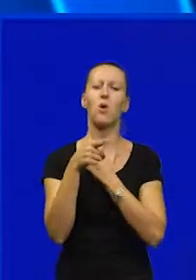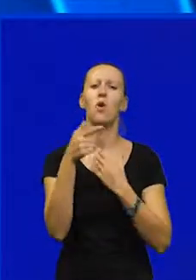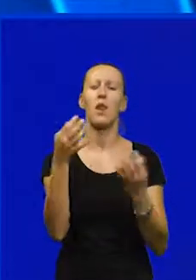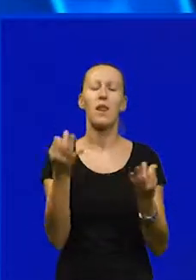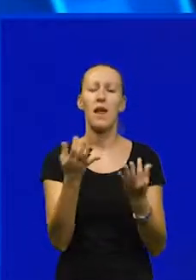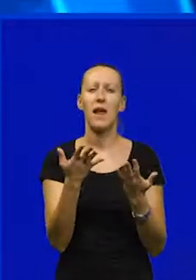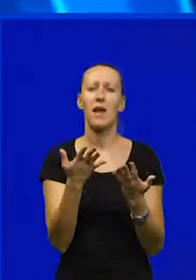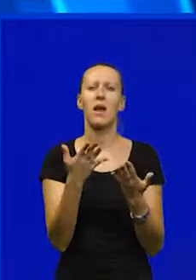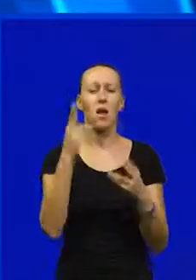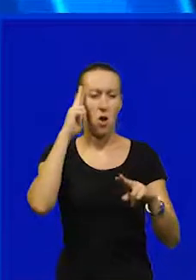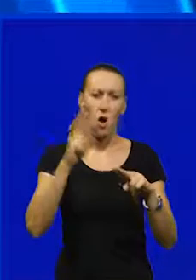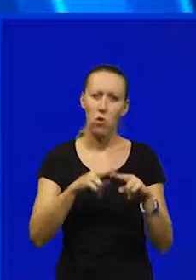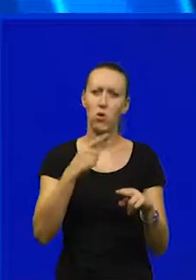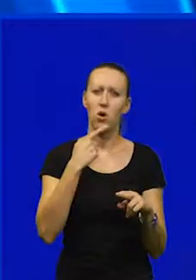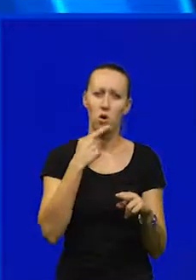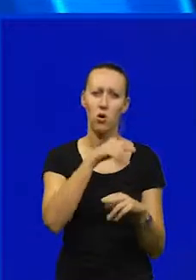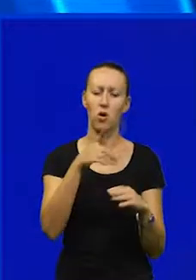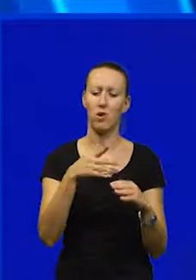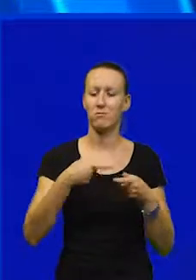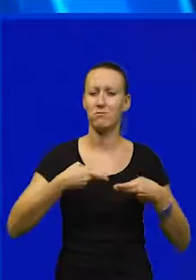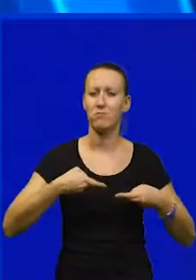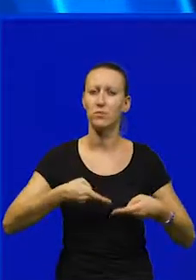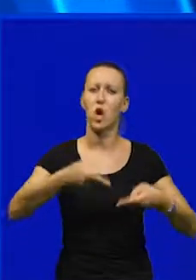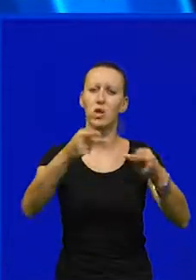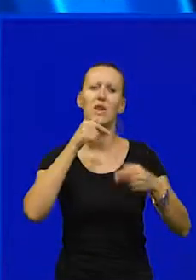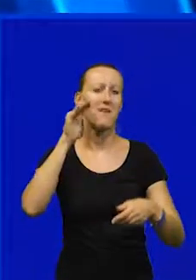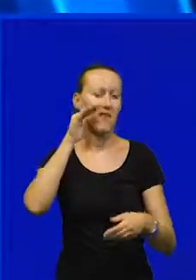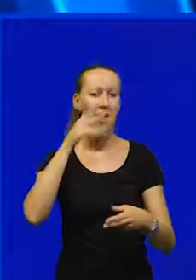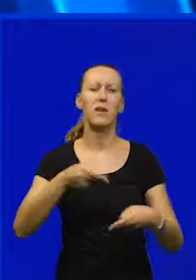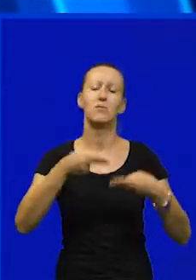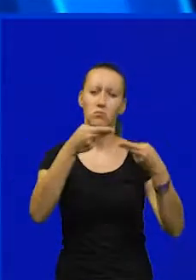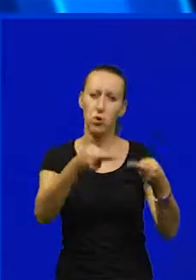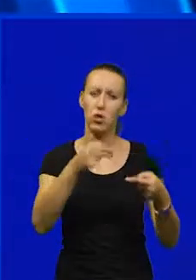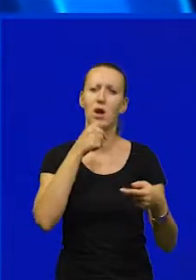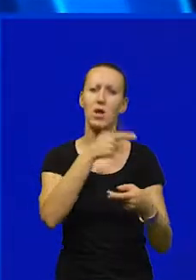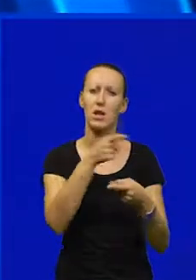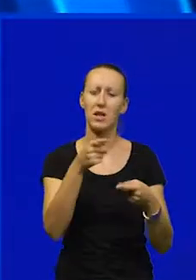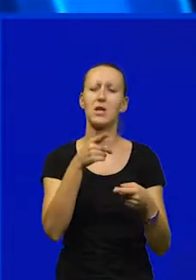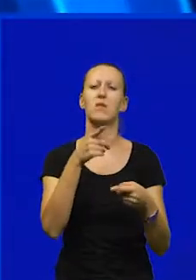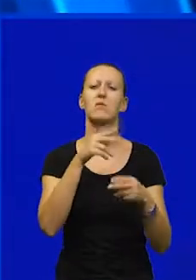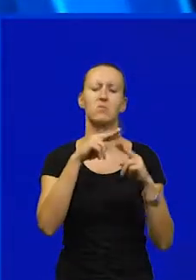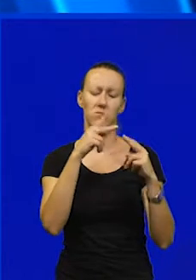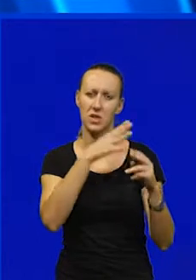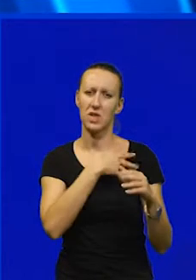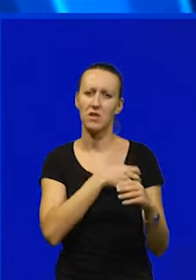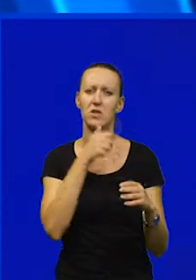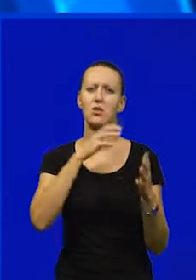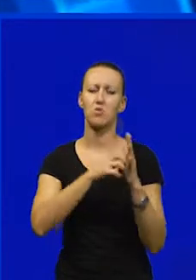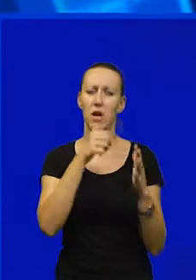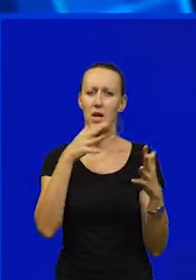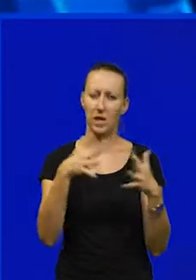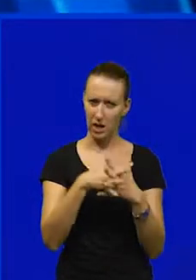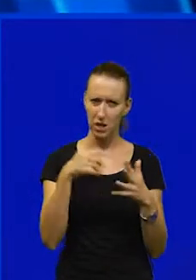neke odluke koje ćemo proslijediti i vlade Republike Hrvatske i nacionalnom GSV-u i Županije i gradu.